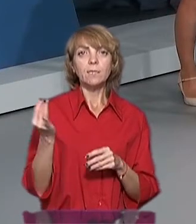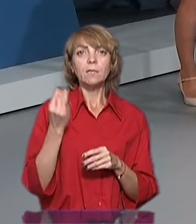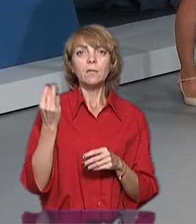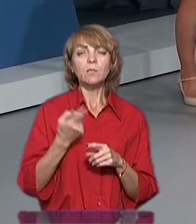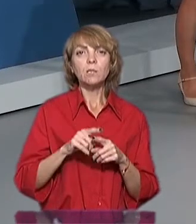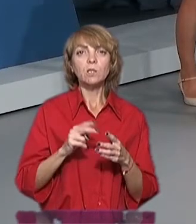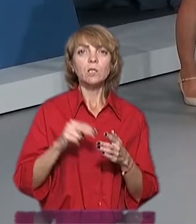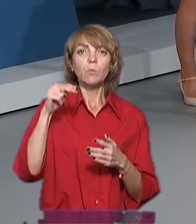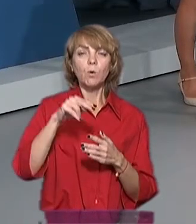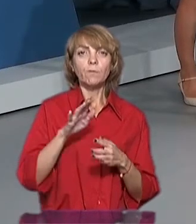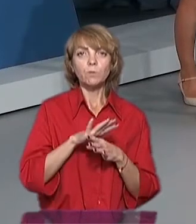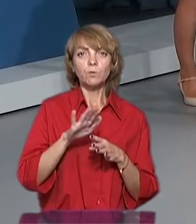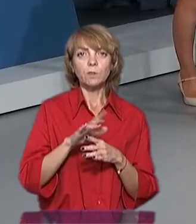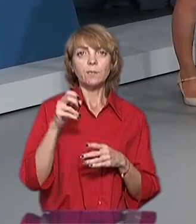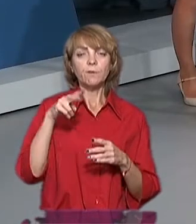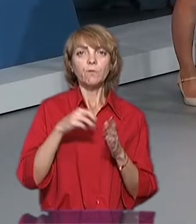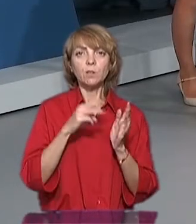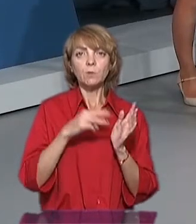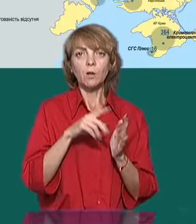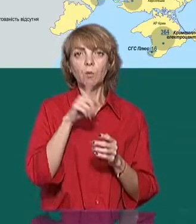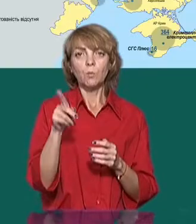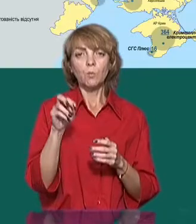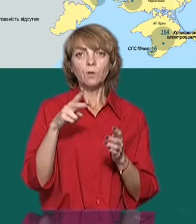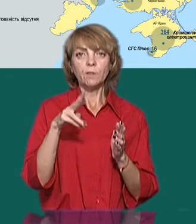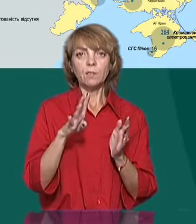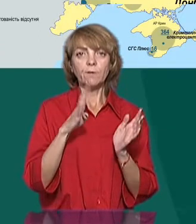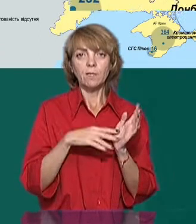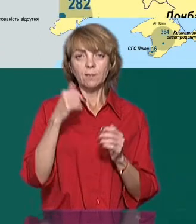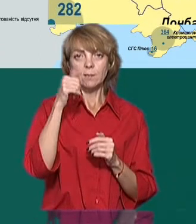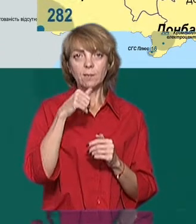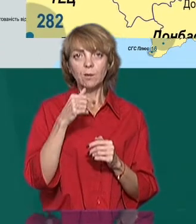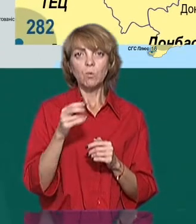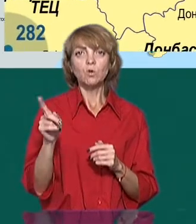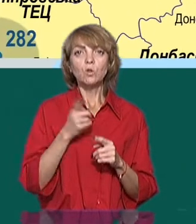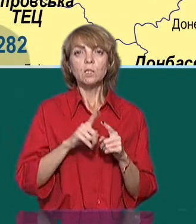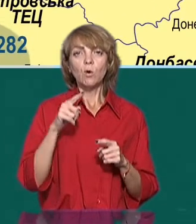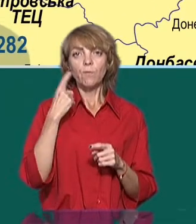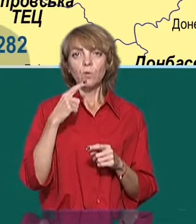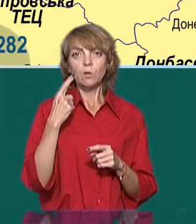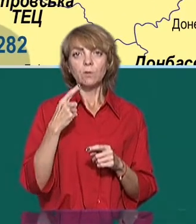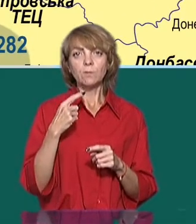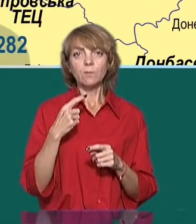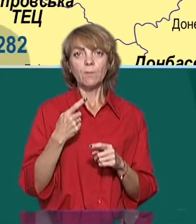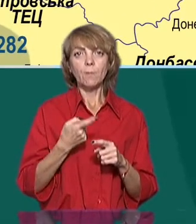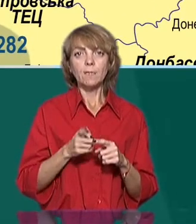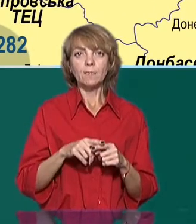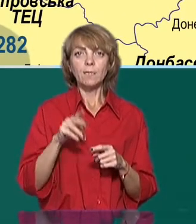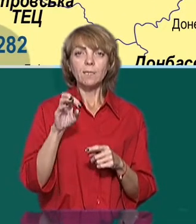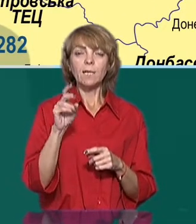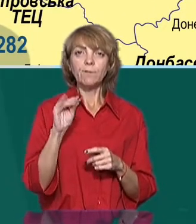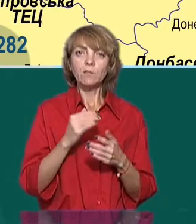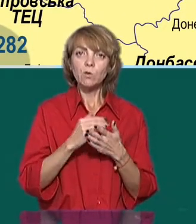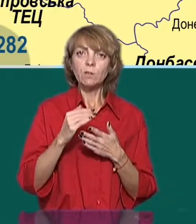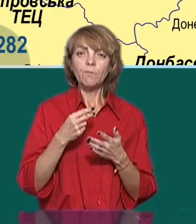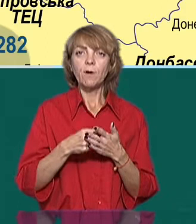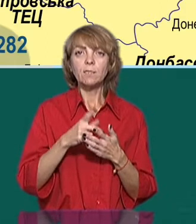чому такий стрибок відбувся саме з 2018 по 2019 рік. Про що це говорить? Це тарифи зросли, це